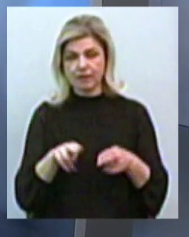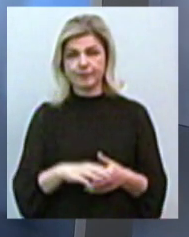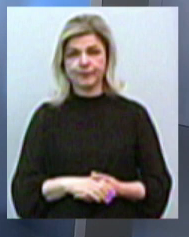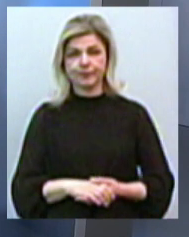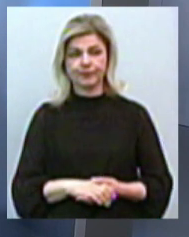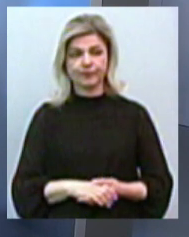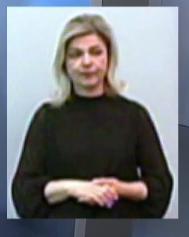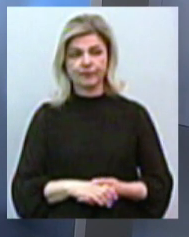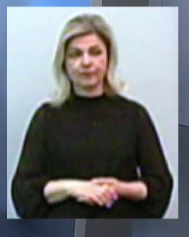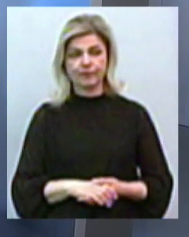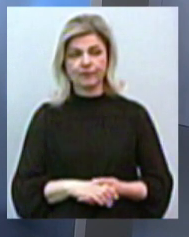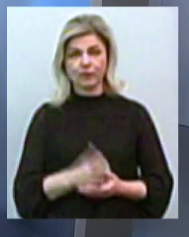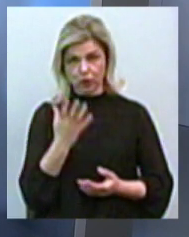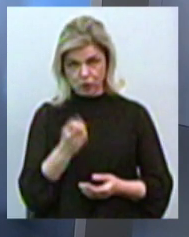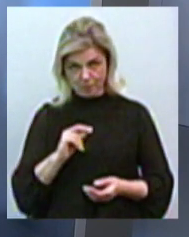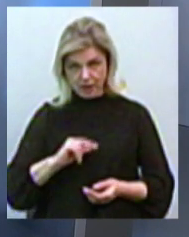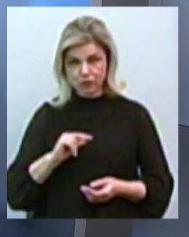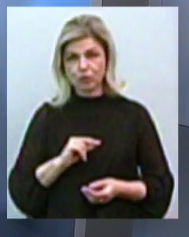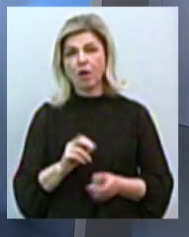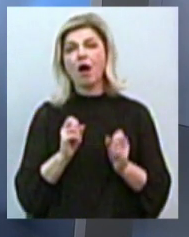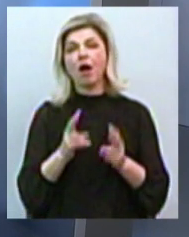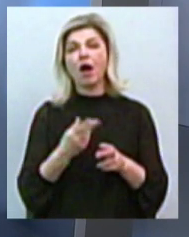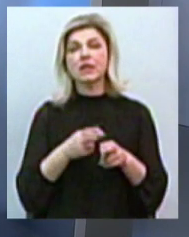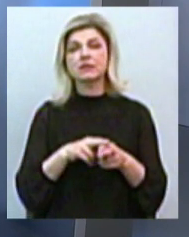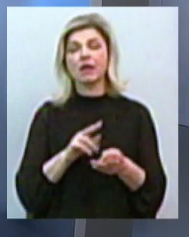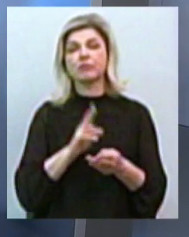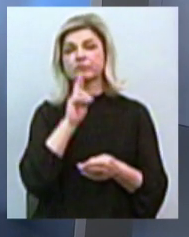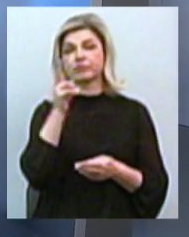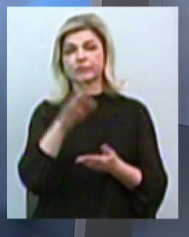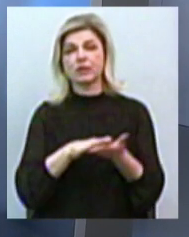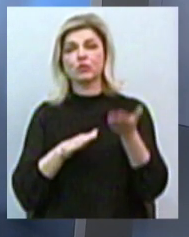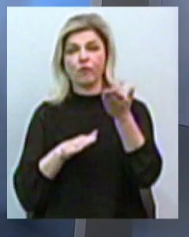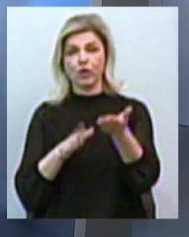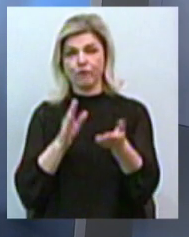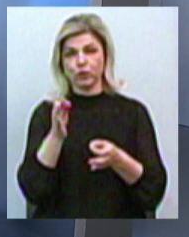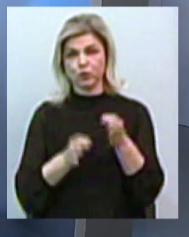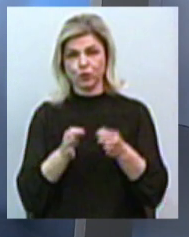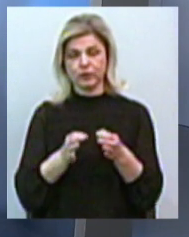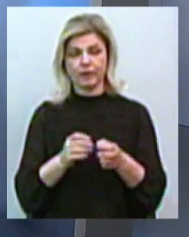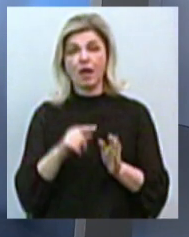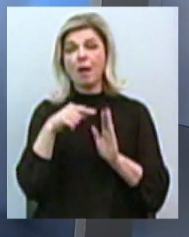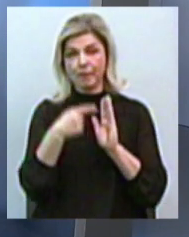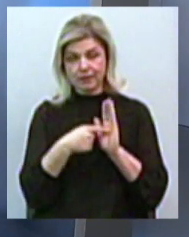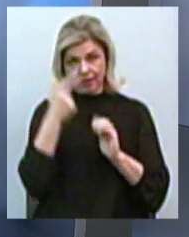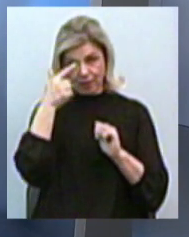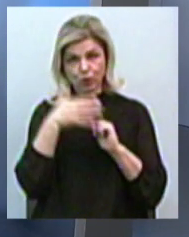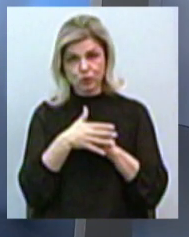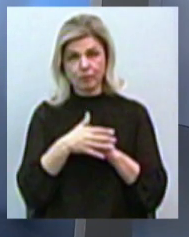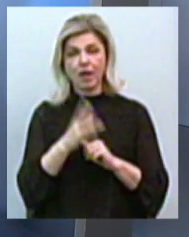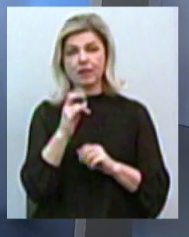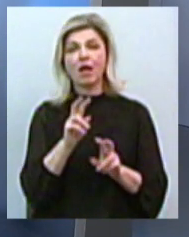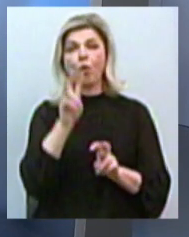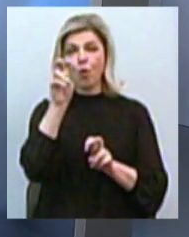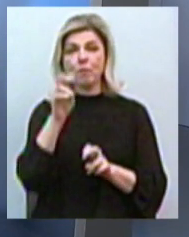Тобто, ну, вона ще працює, чи як вона подала цей позов? Питання зрозумів. На компанії Belmont було